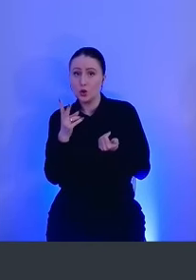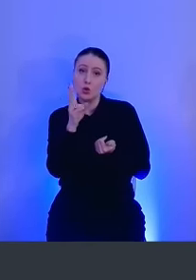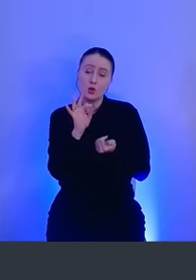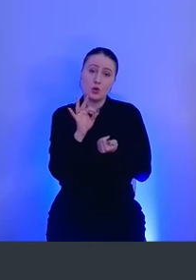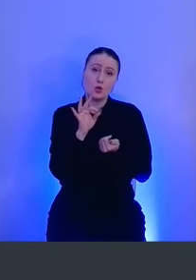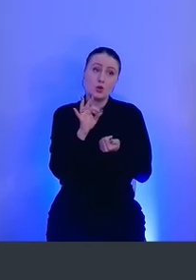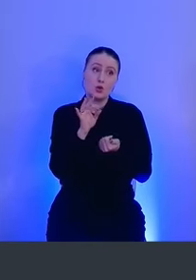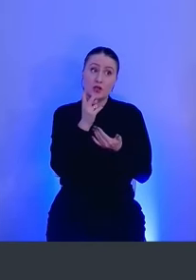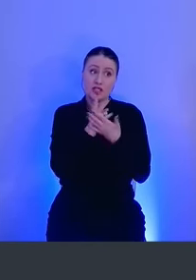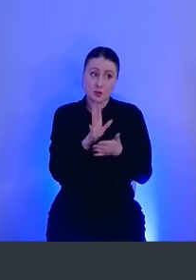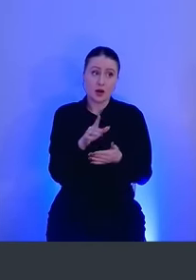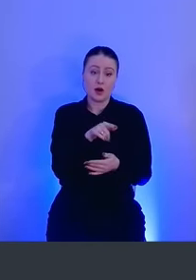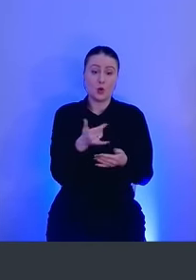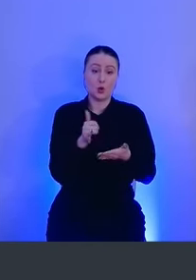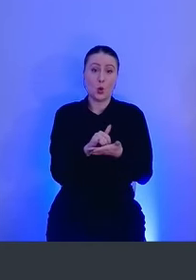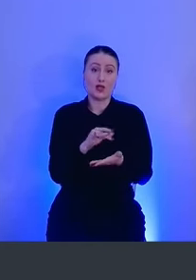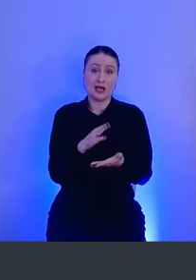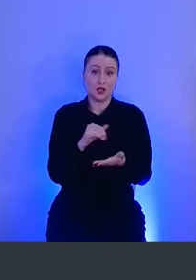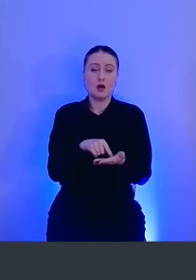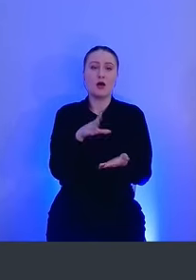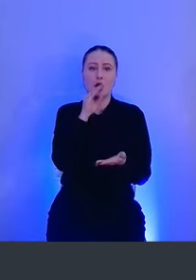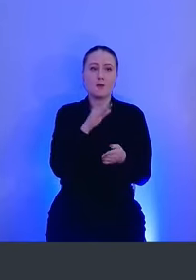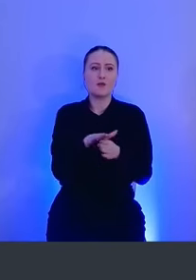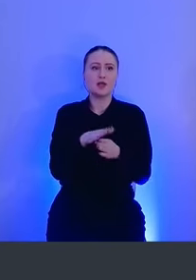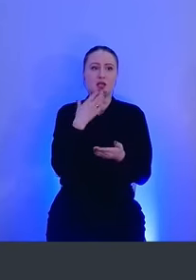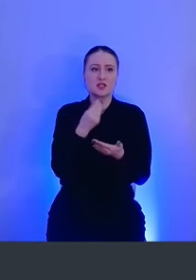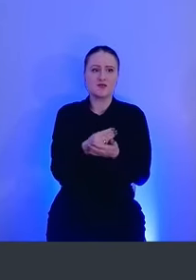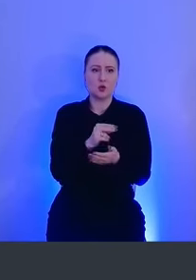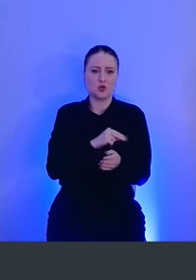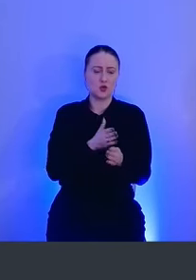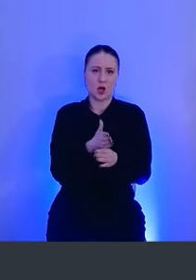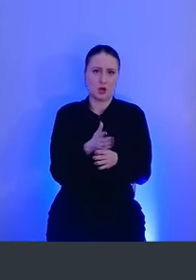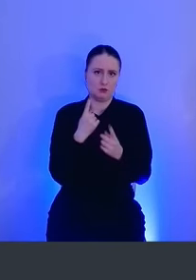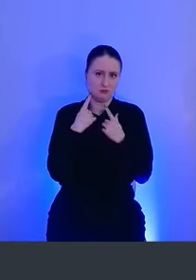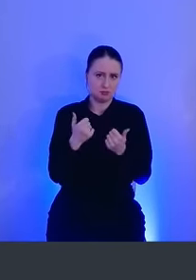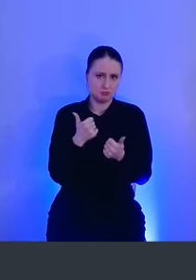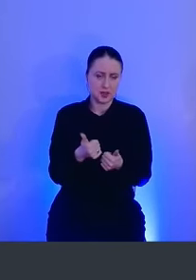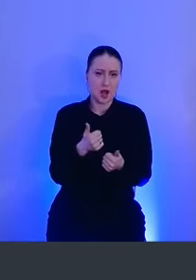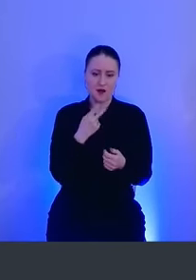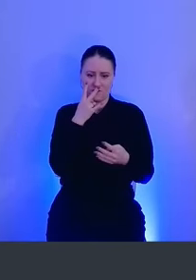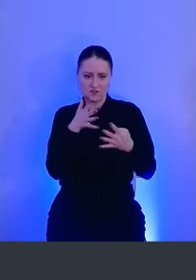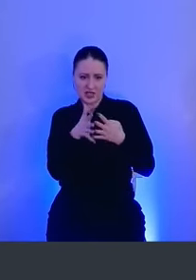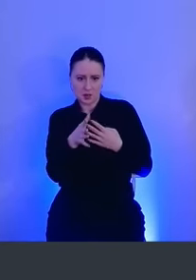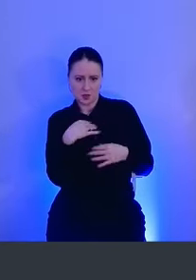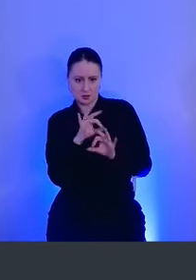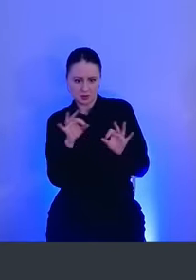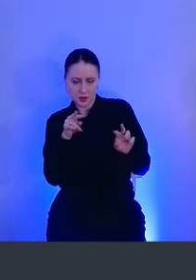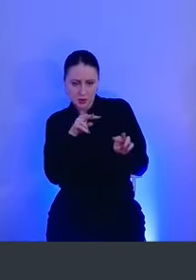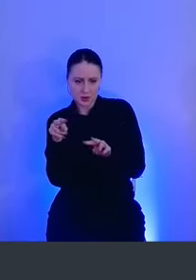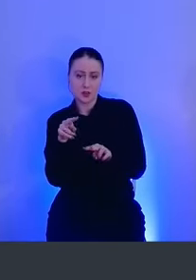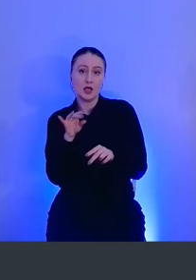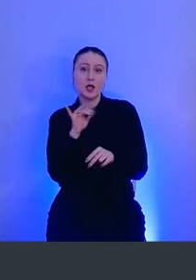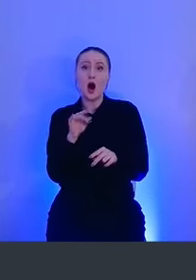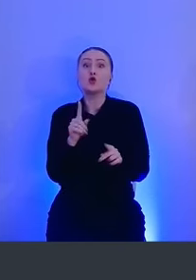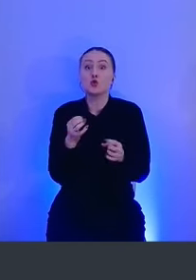несмотря на это она выполняет свой функционал на ура. То есть у нас есть хорошая видимость и вывод в JSON. А что, собственно,